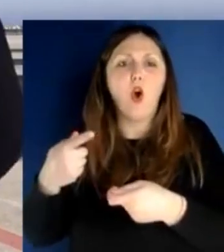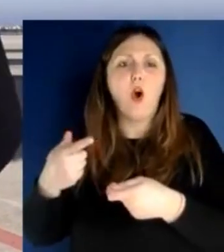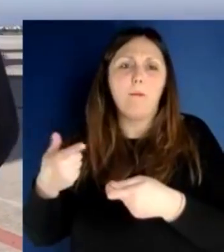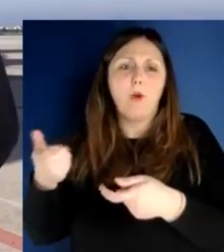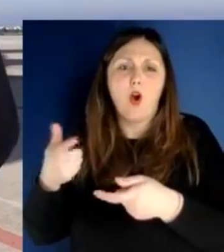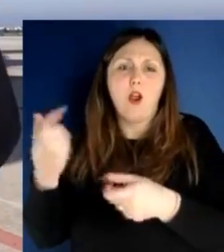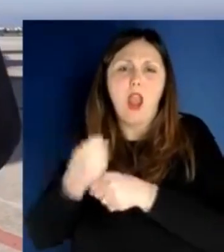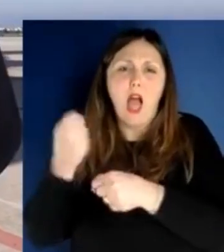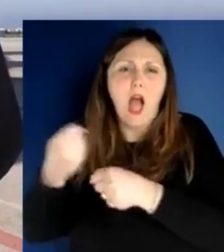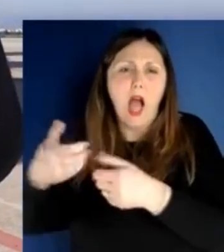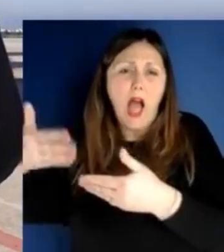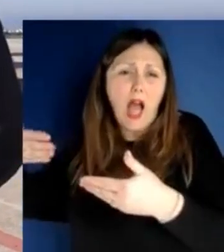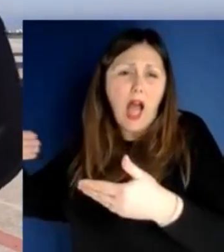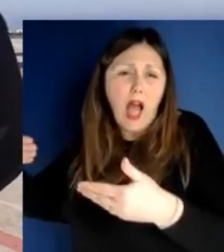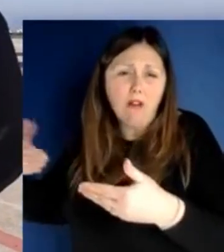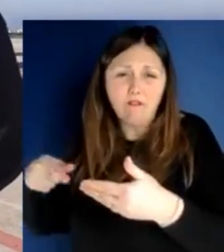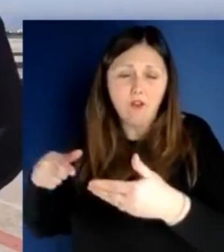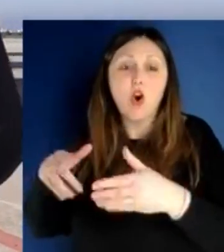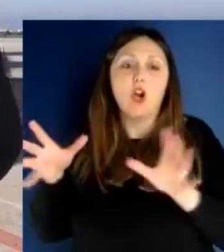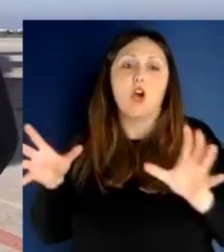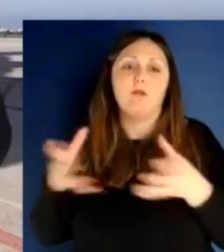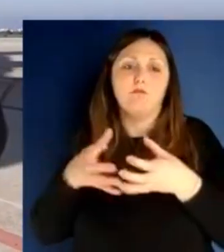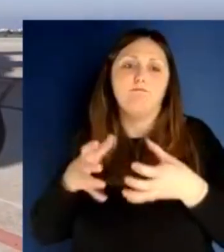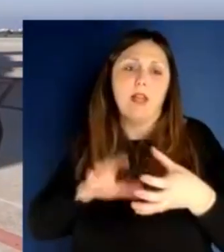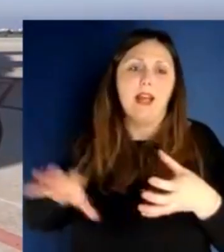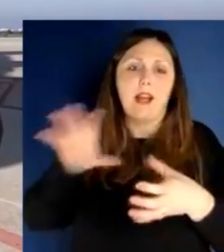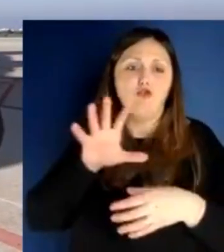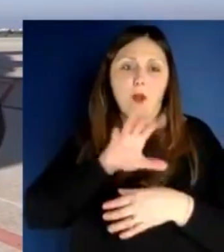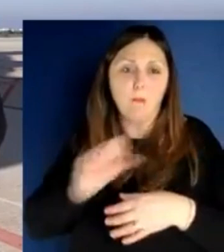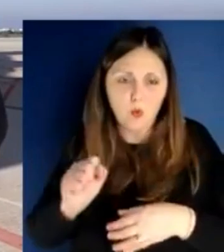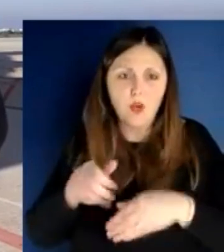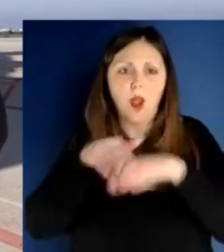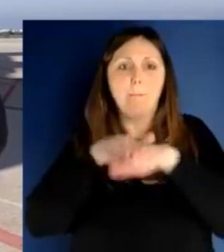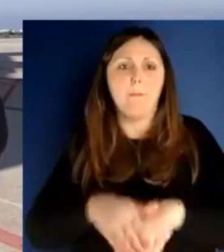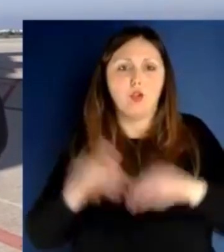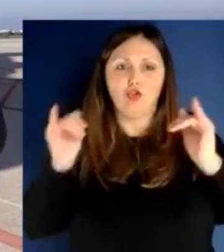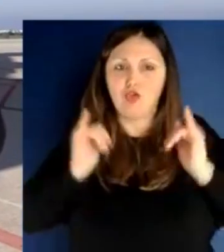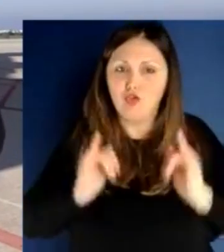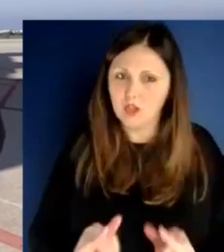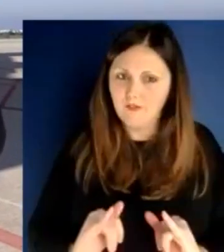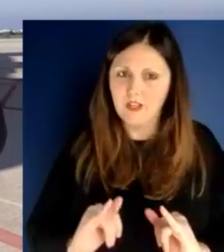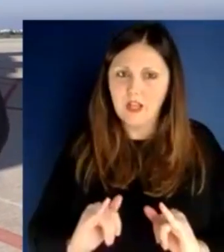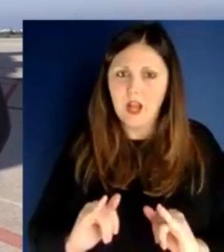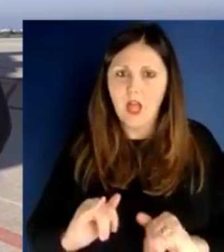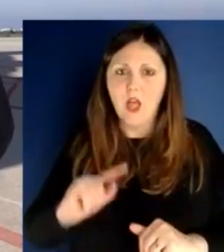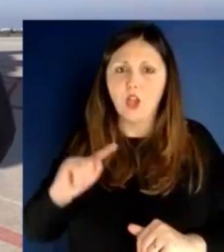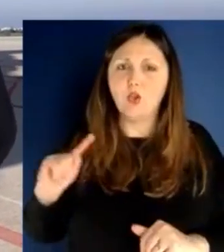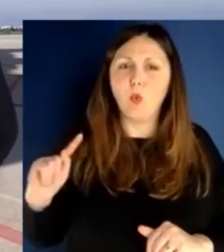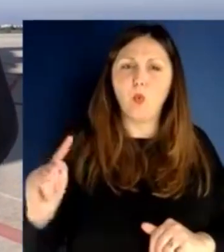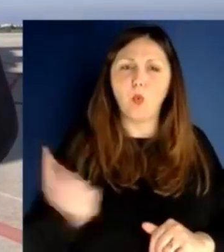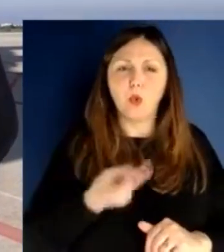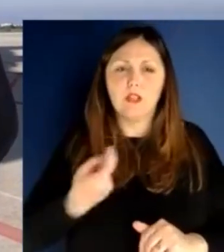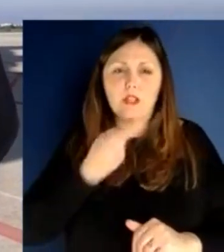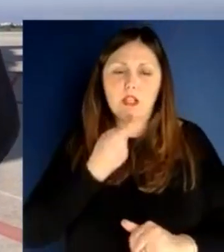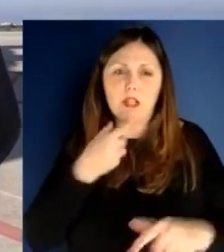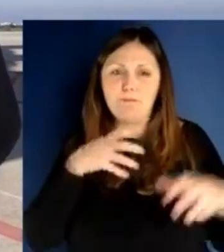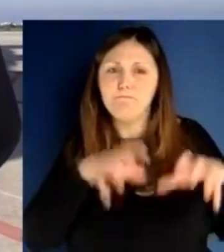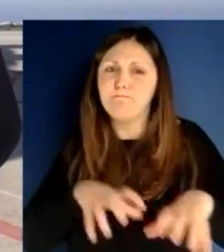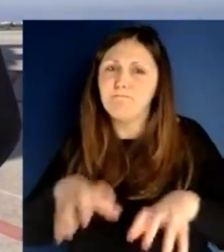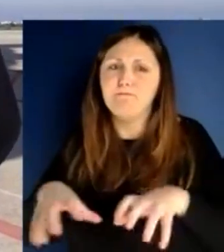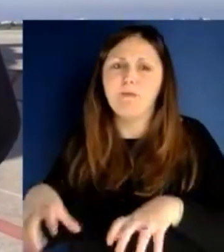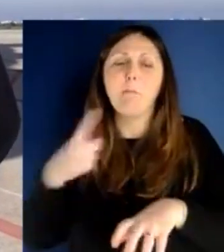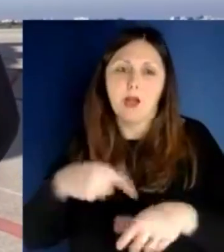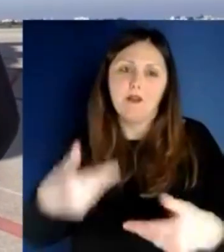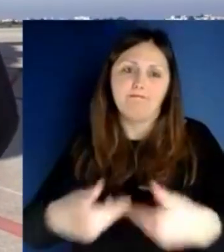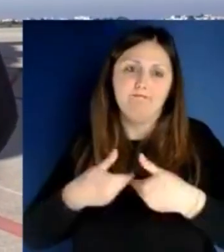e da tutti quelli che si sono impegnati per darsi una mano, quindi voglio dedicare questa emozione che hai visto nei miei